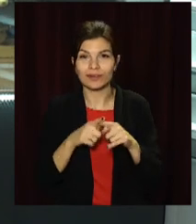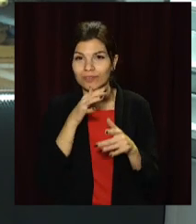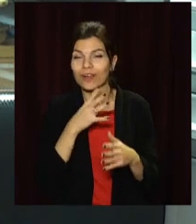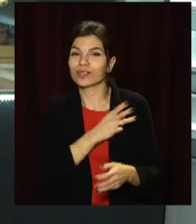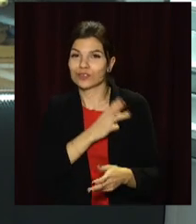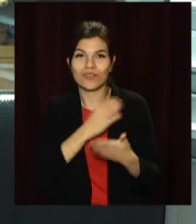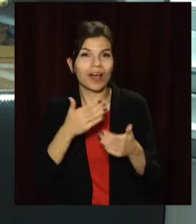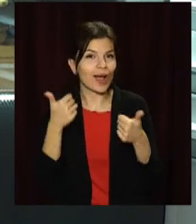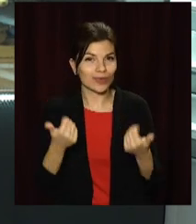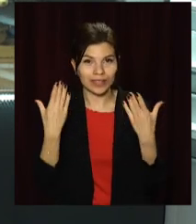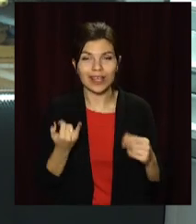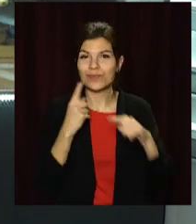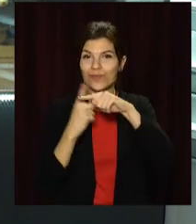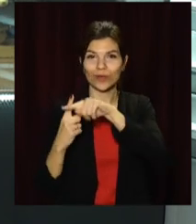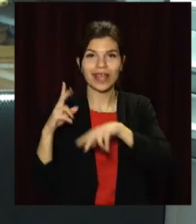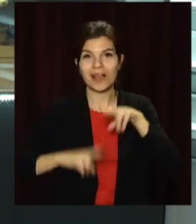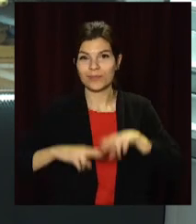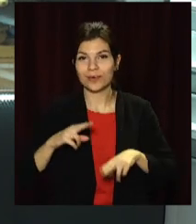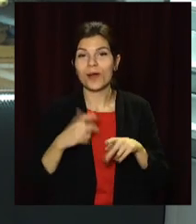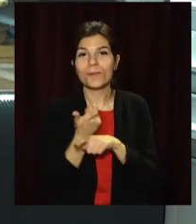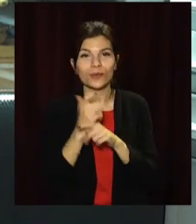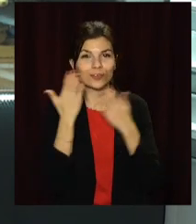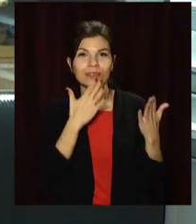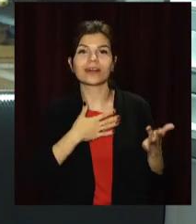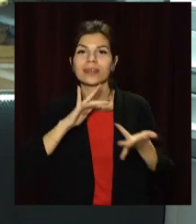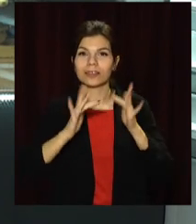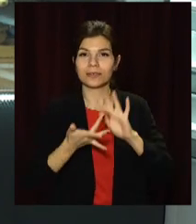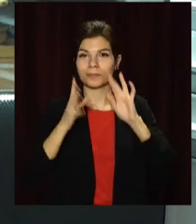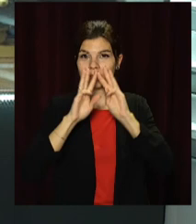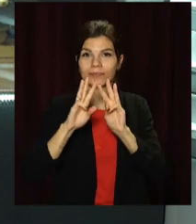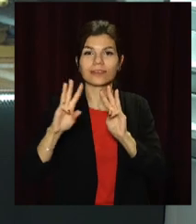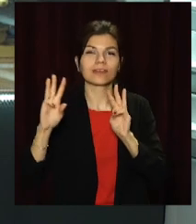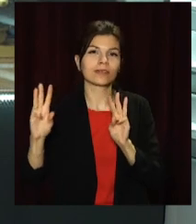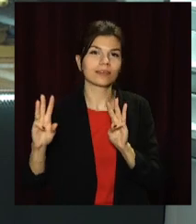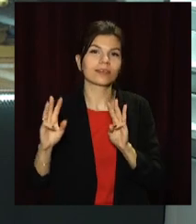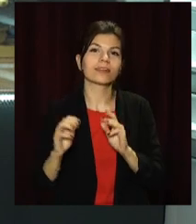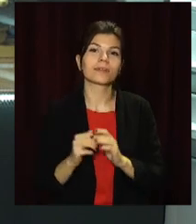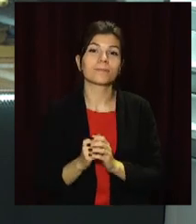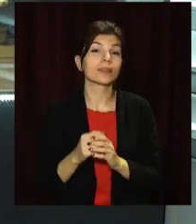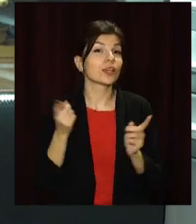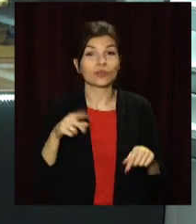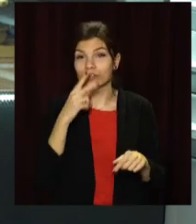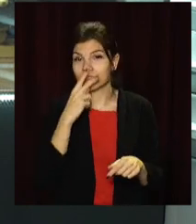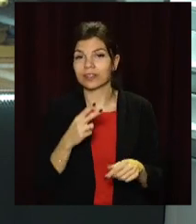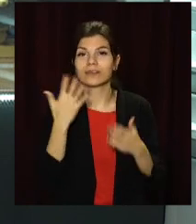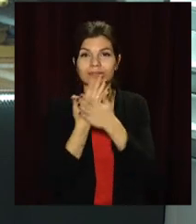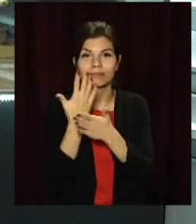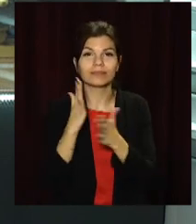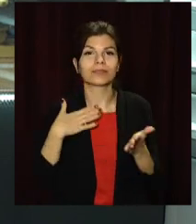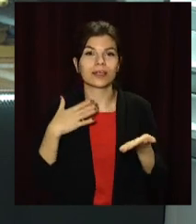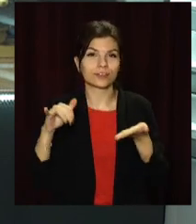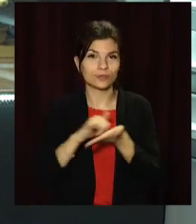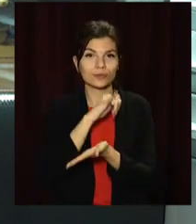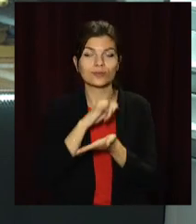Бажаю вам гарного дня та позитивних емоцій. Більше новин читайте на нашому сайті opentv.media. Дивіться сюжети в соціальних